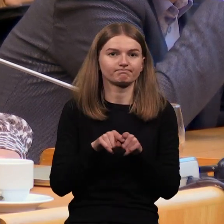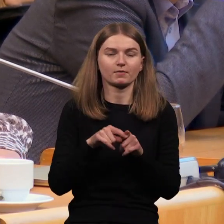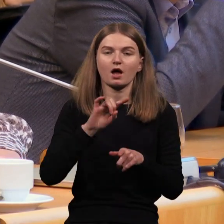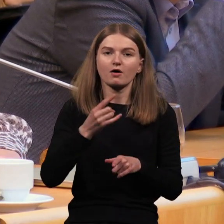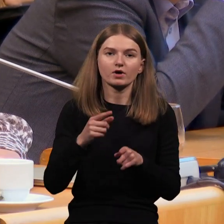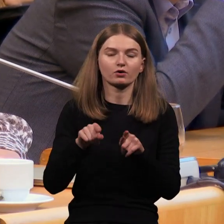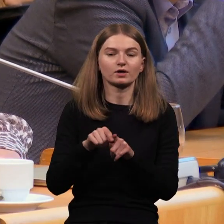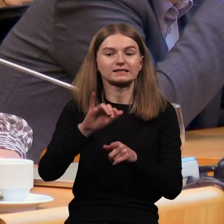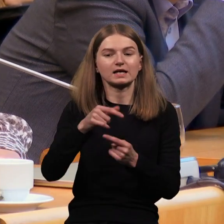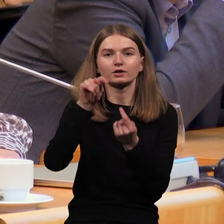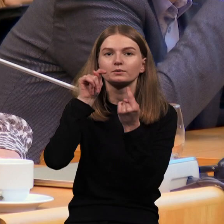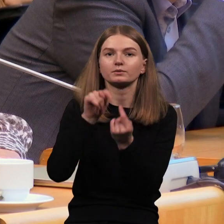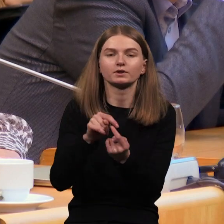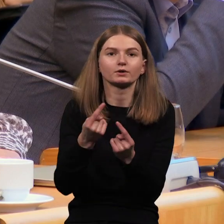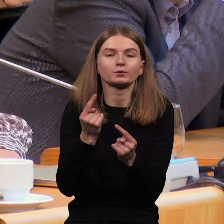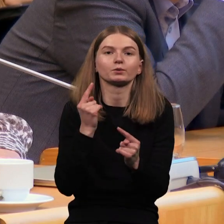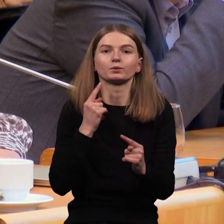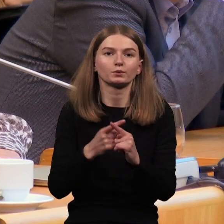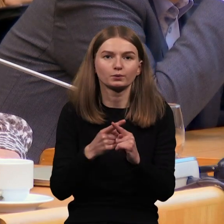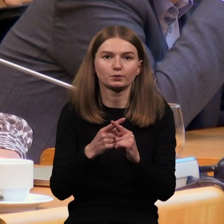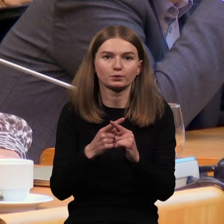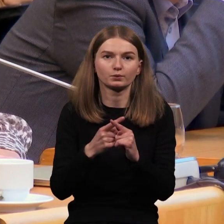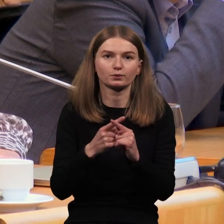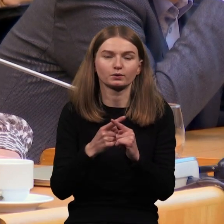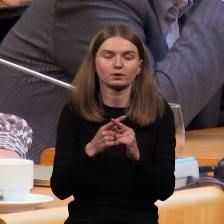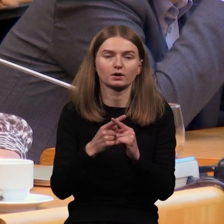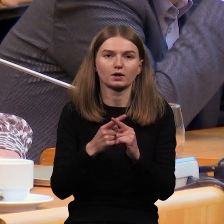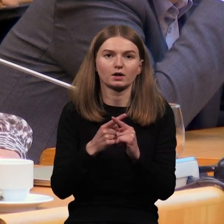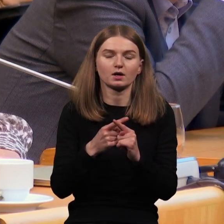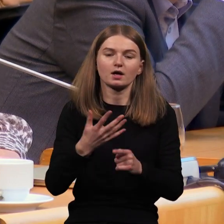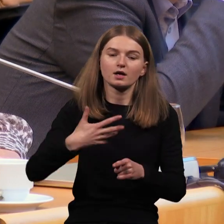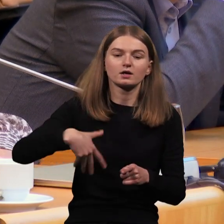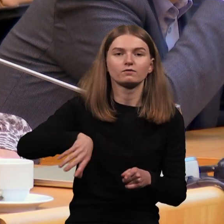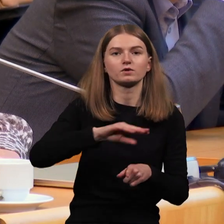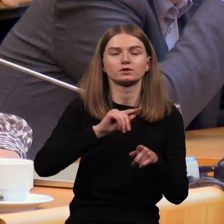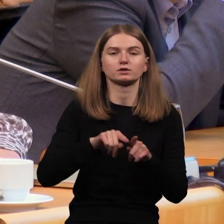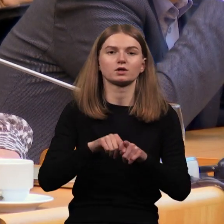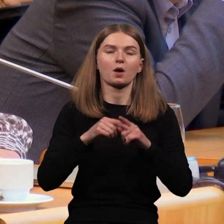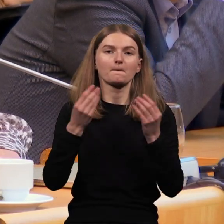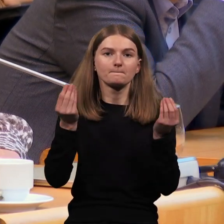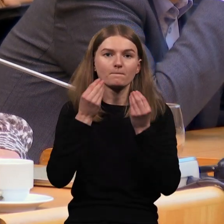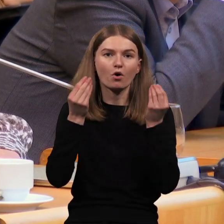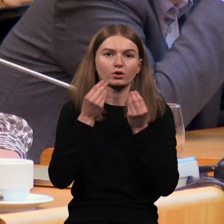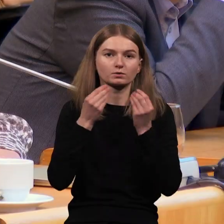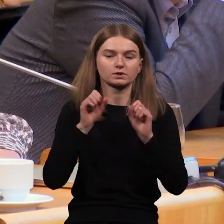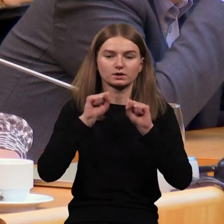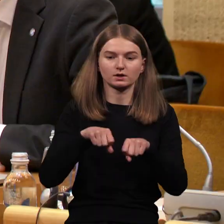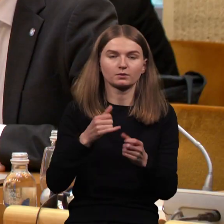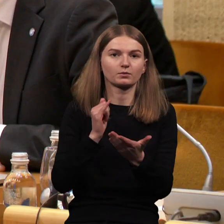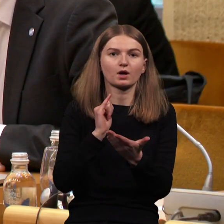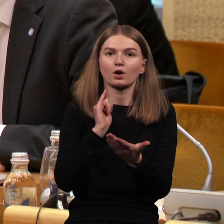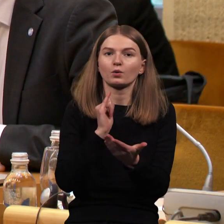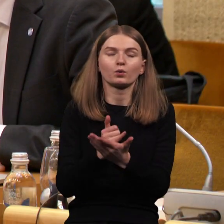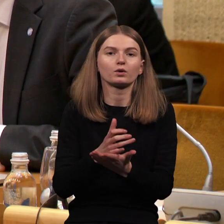sudarytos sąlygos mokytis bendrojojų ūgdymo mokykloje ir turėti visas ūgdymos įgalimybės, kokias mes privalom suteikti kiekvienam.